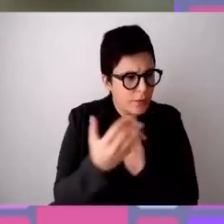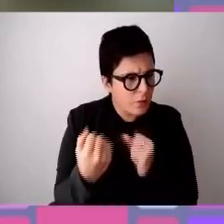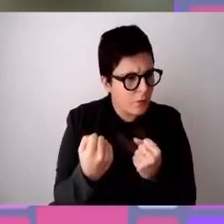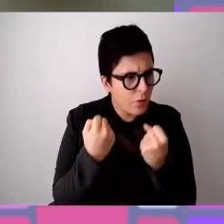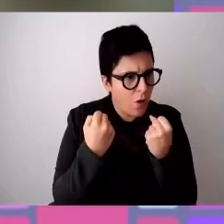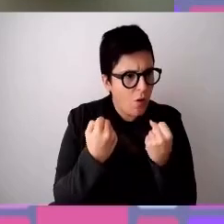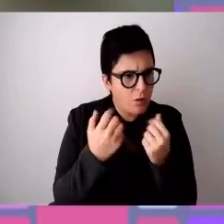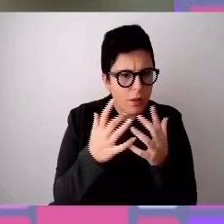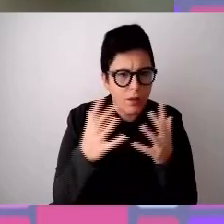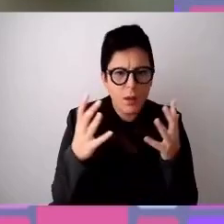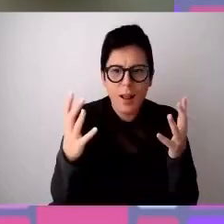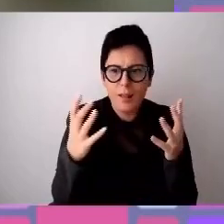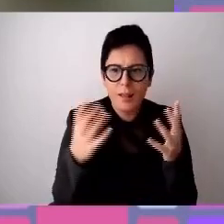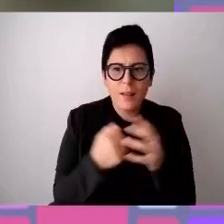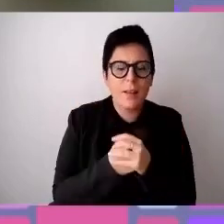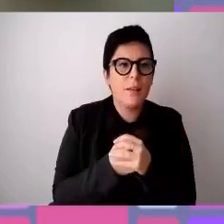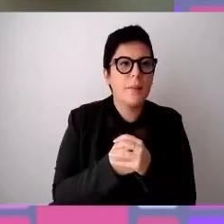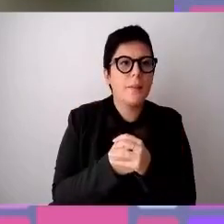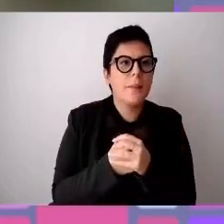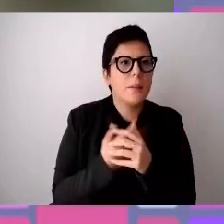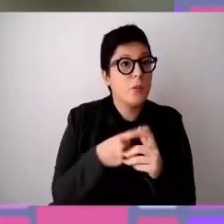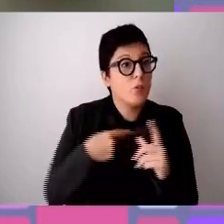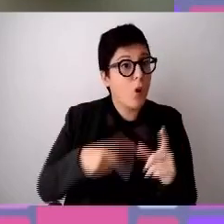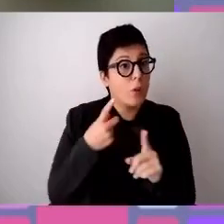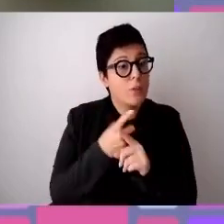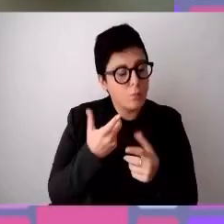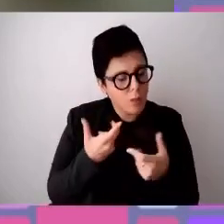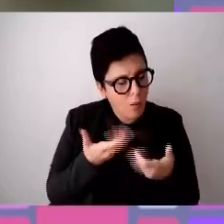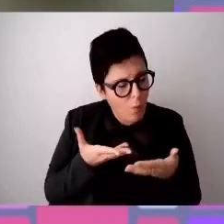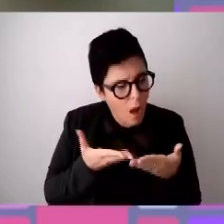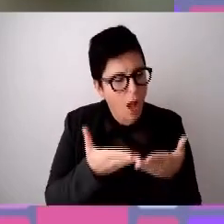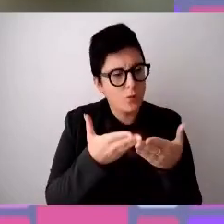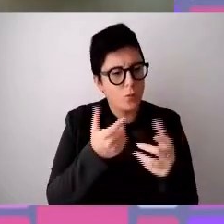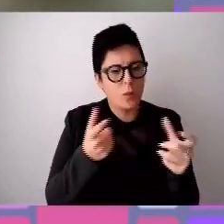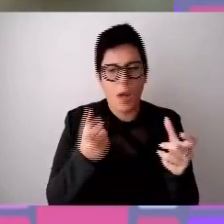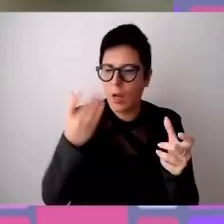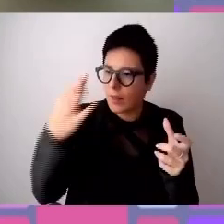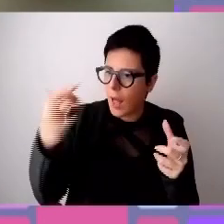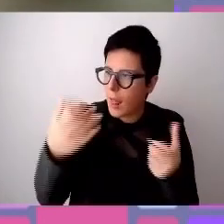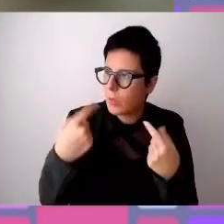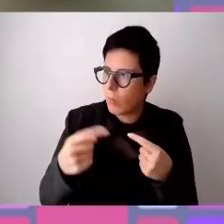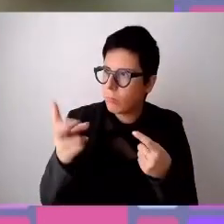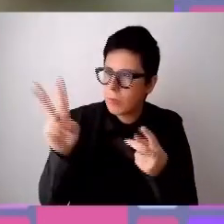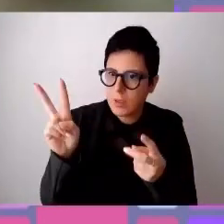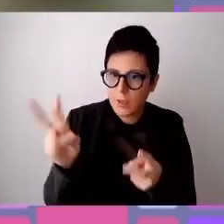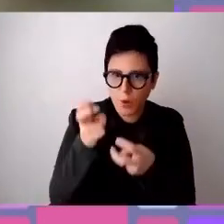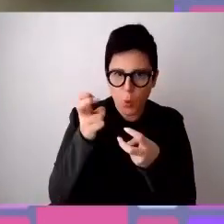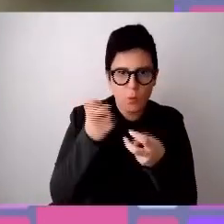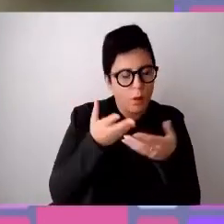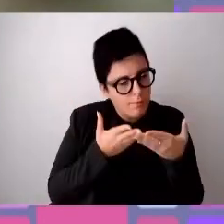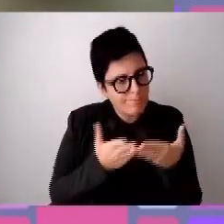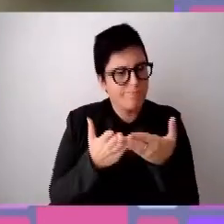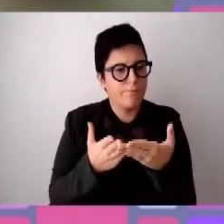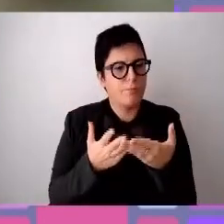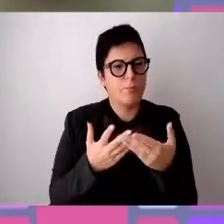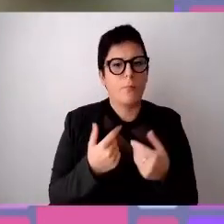riuscire ad aiutare in quel momento e riuscire ad aiutare in questo utilizzo del talento e riportando sempre a